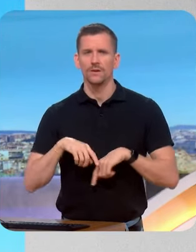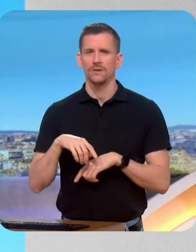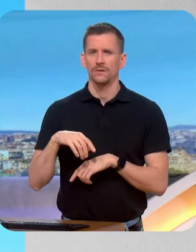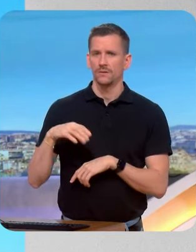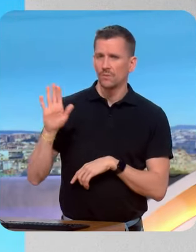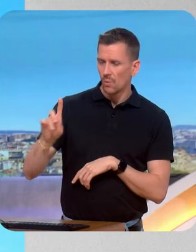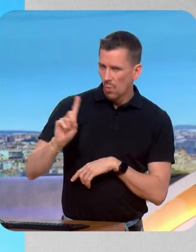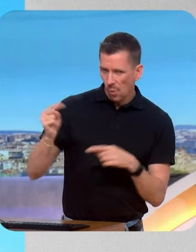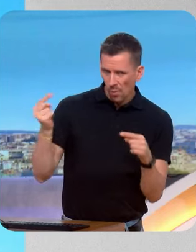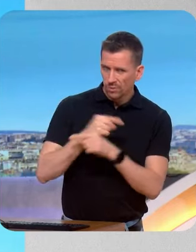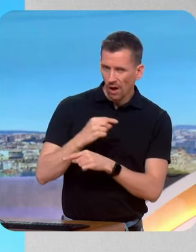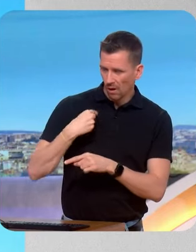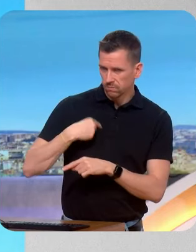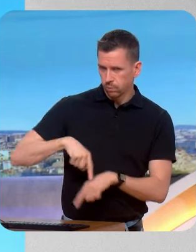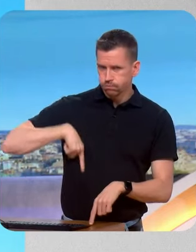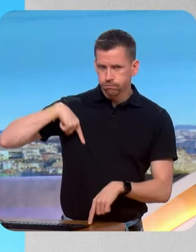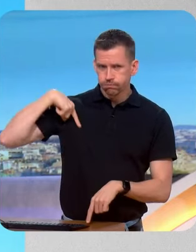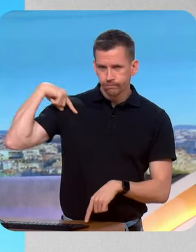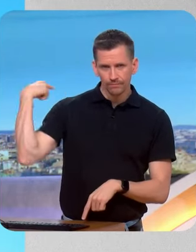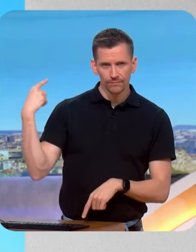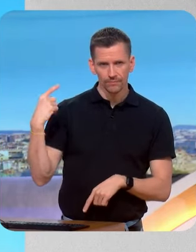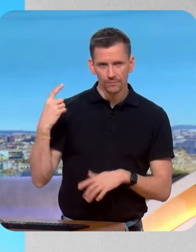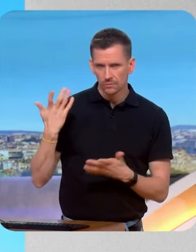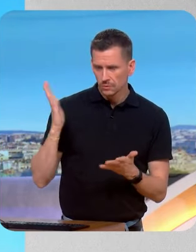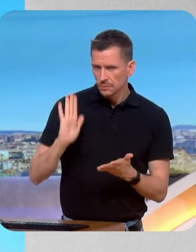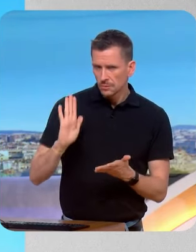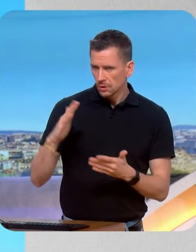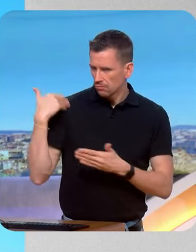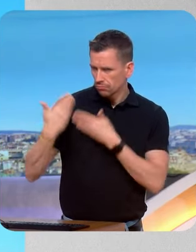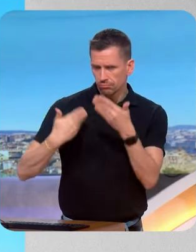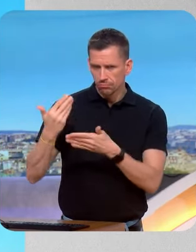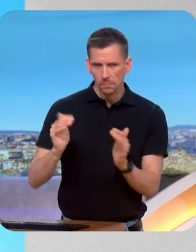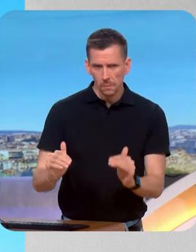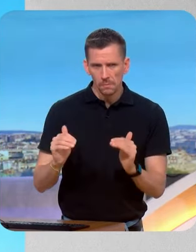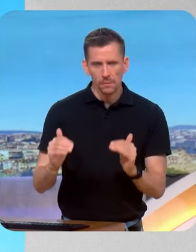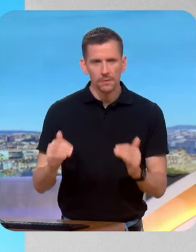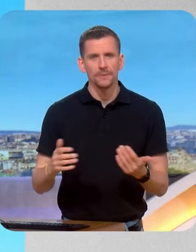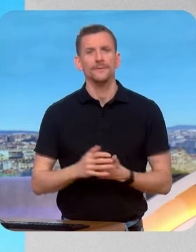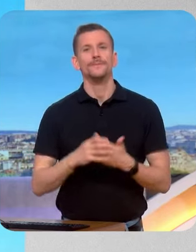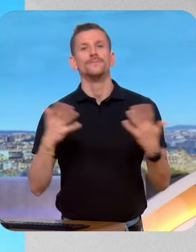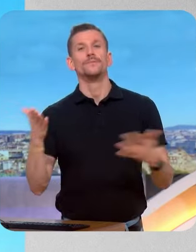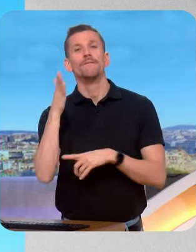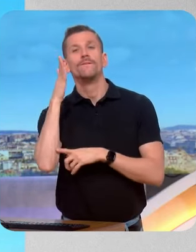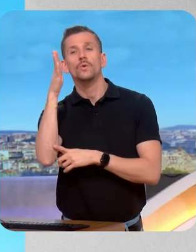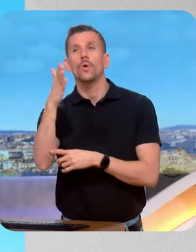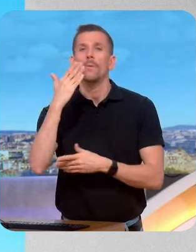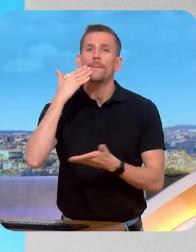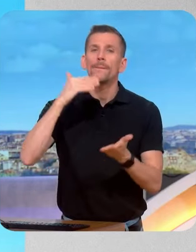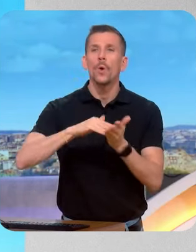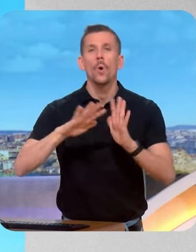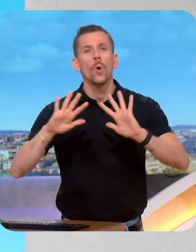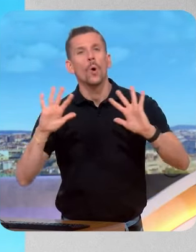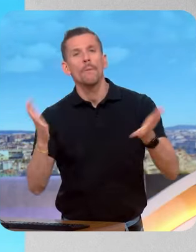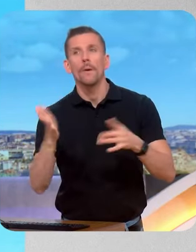qu'on parle de ce sujet et de façon très concrète. Comment demain, on arrivera mieux à représenter les Français dans les